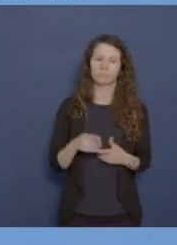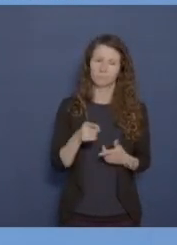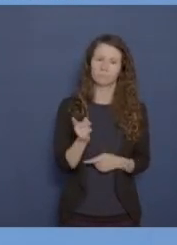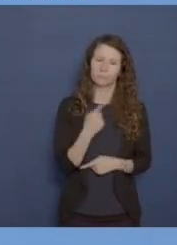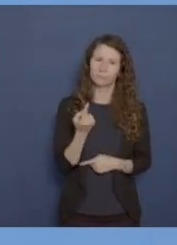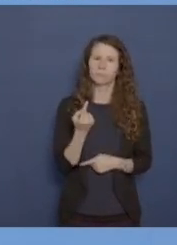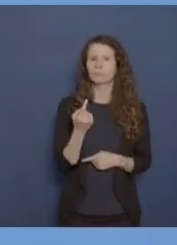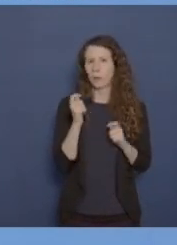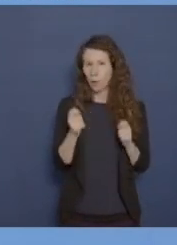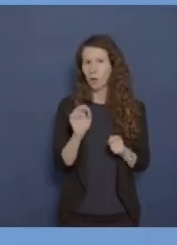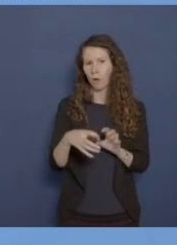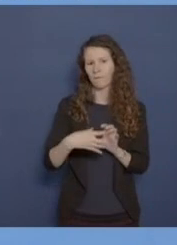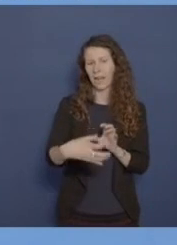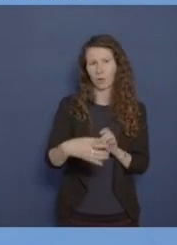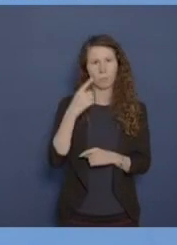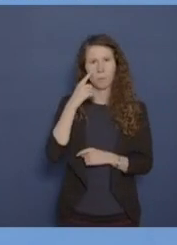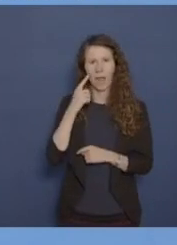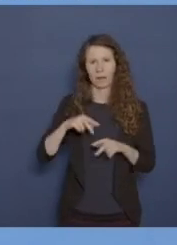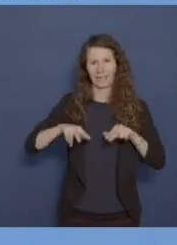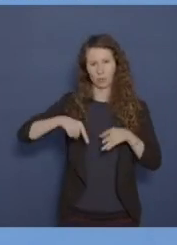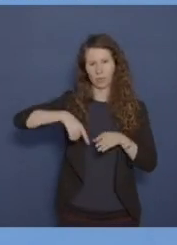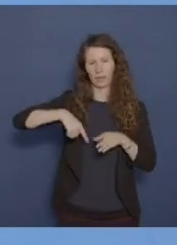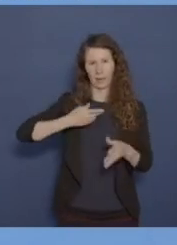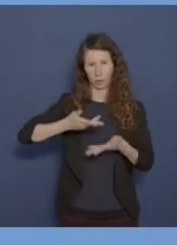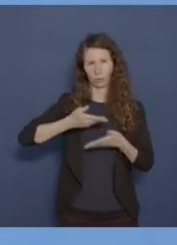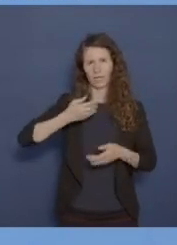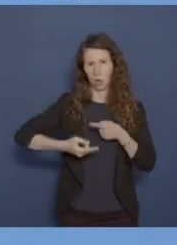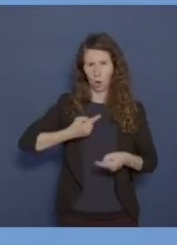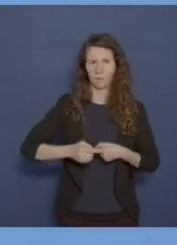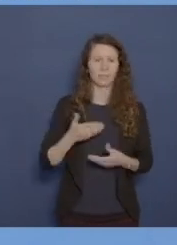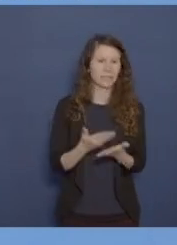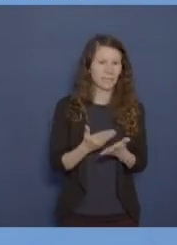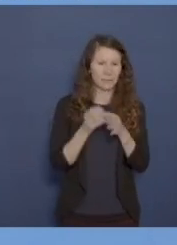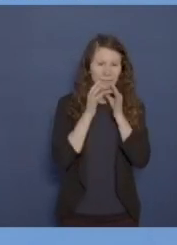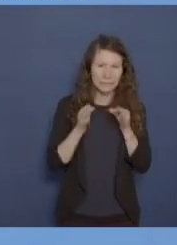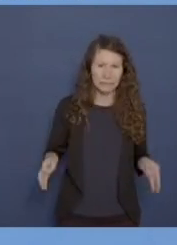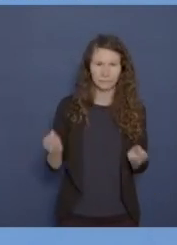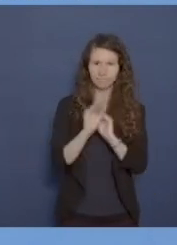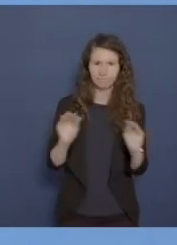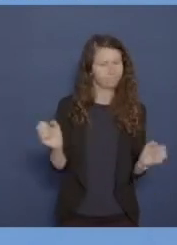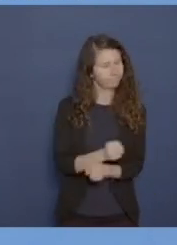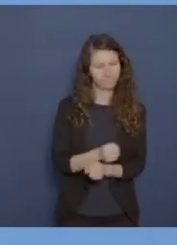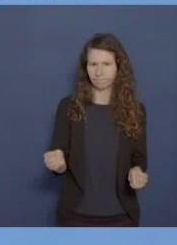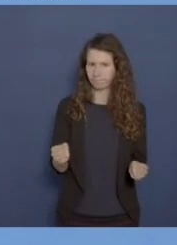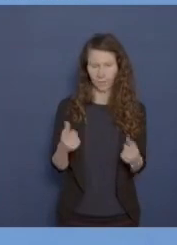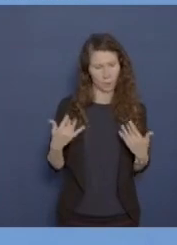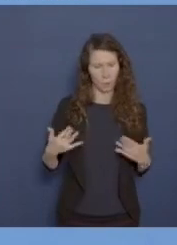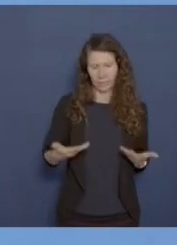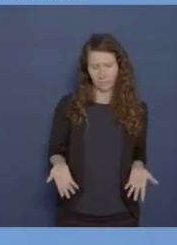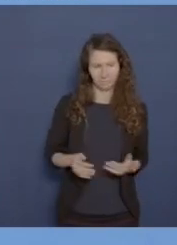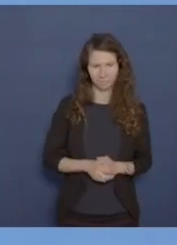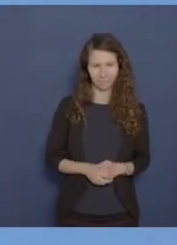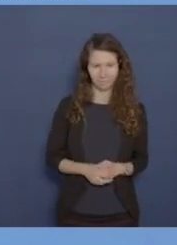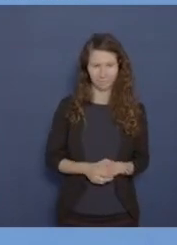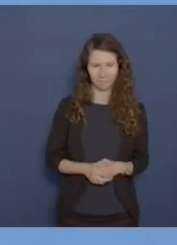Dazu laufen derzeit die regierungsinternen Gespräche, sodass ich zu Details jetzt und hier noch gar nichts weiter sagen kann.